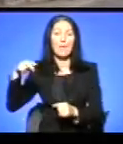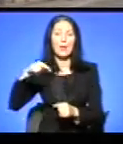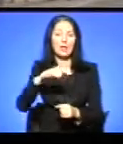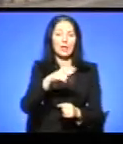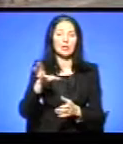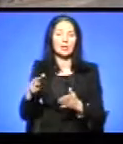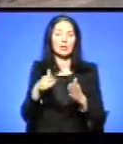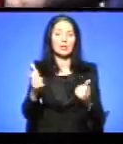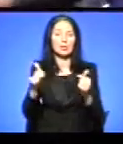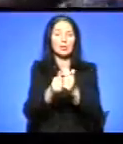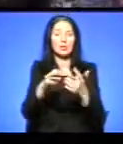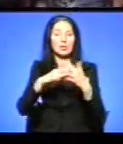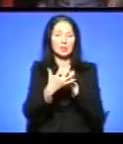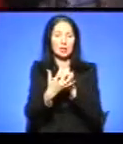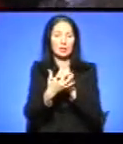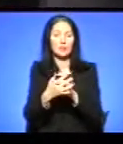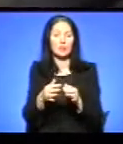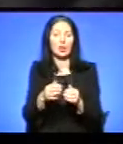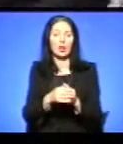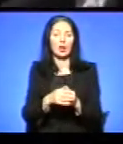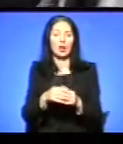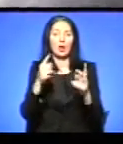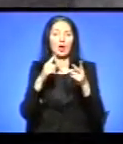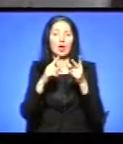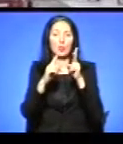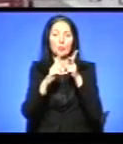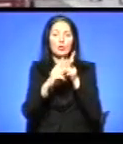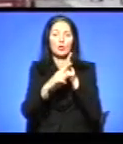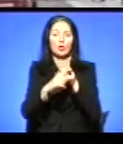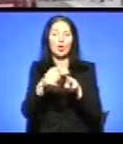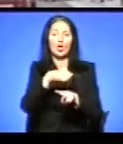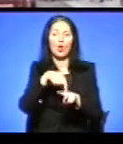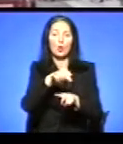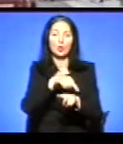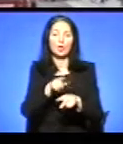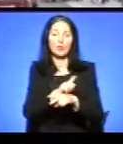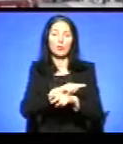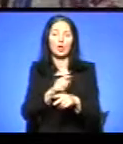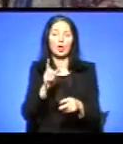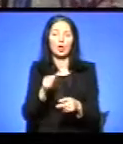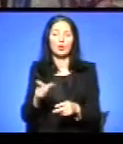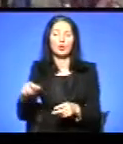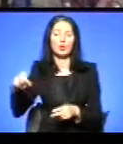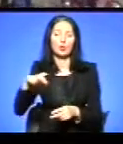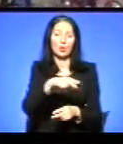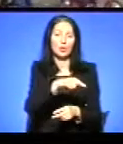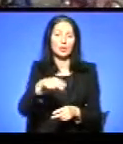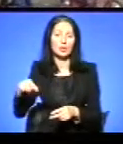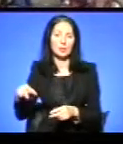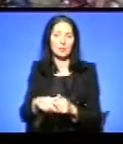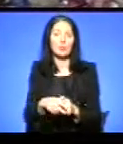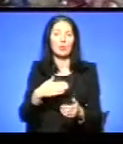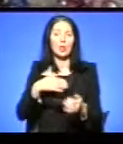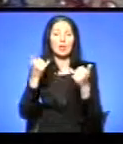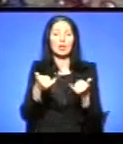Півтори години жителі Озерної безперервно рухалися пішохідним переходом. Ми зараз в Озерні, центральна